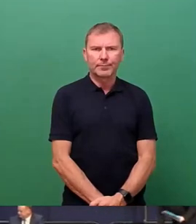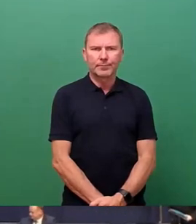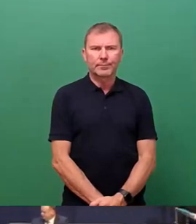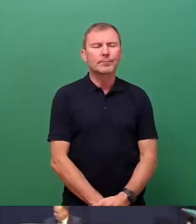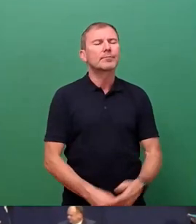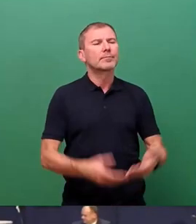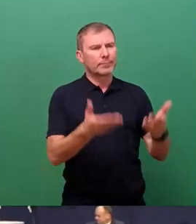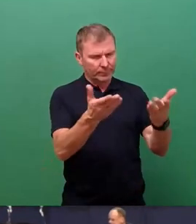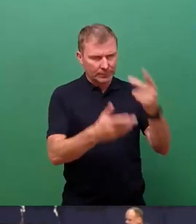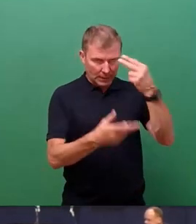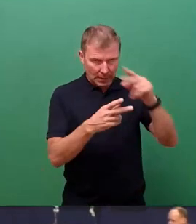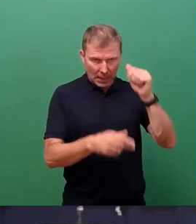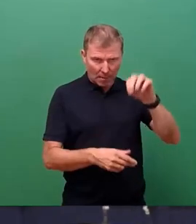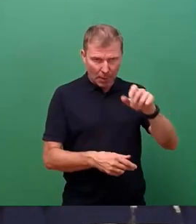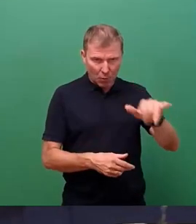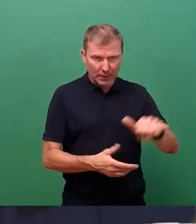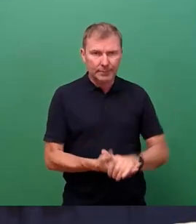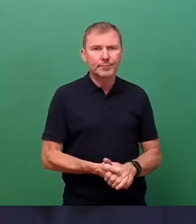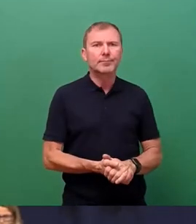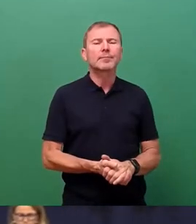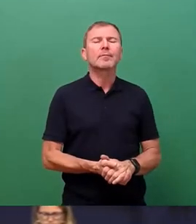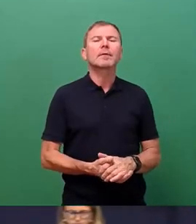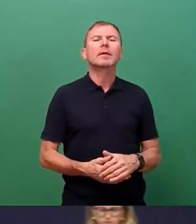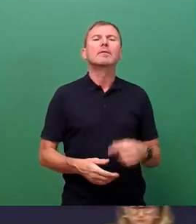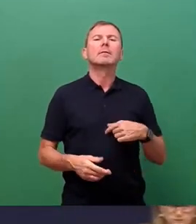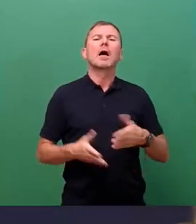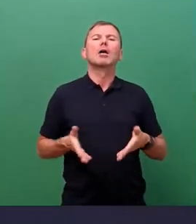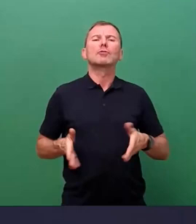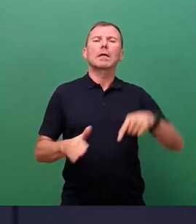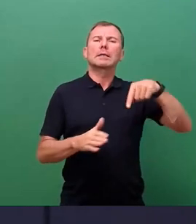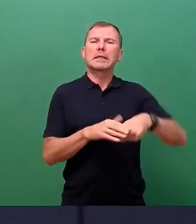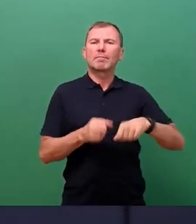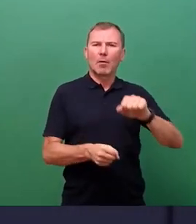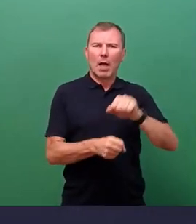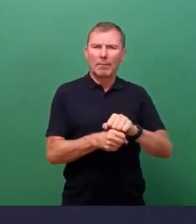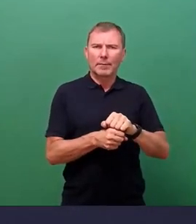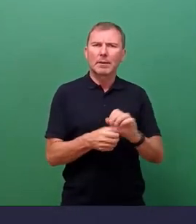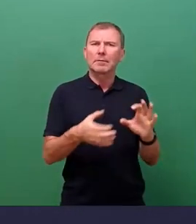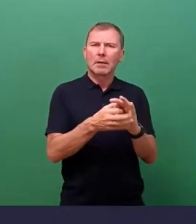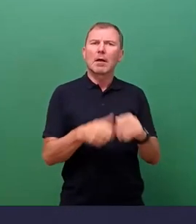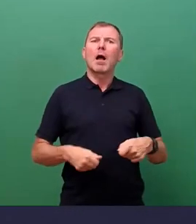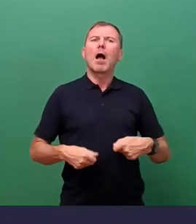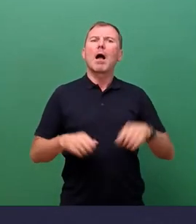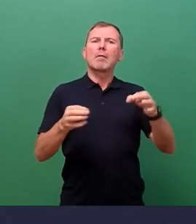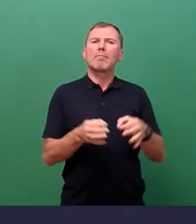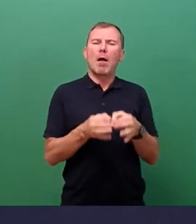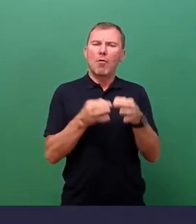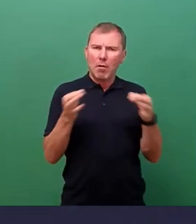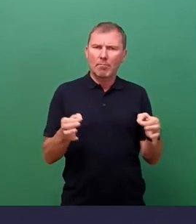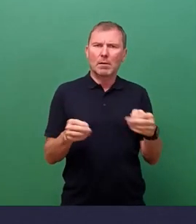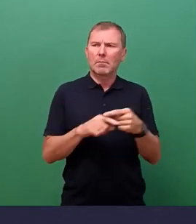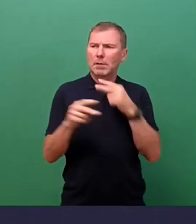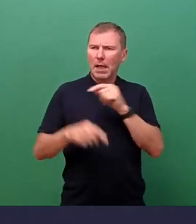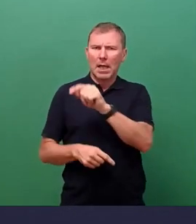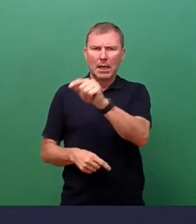in Form des Straßentiefprogramms bemüht, im Zuge des Baugeschehens und den Absturrungen mit den ansässigen Gastronomen eben